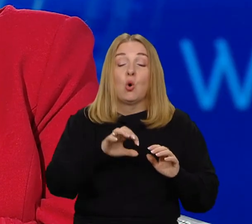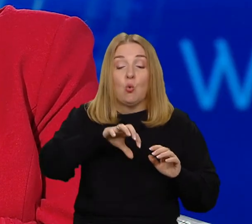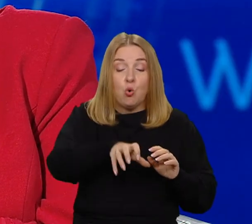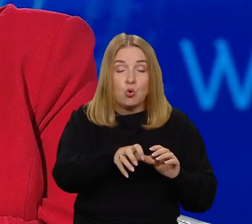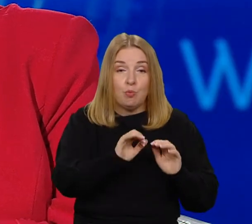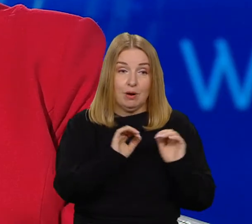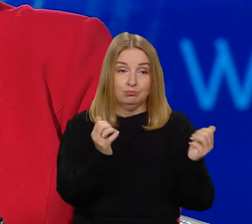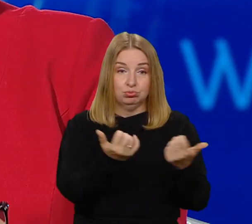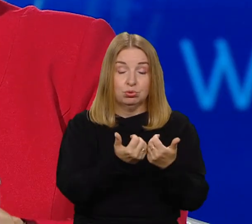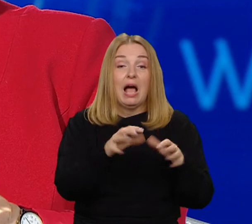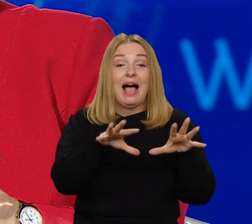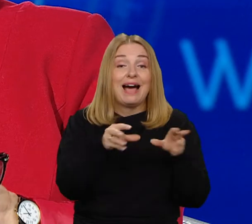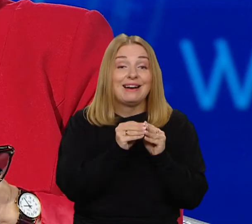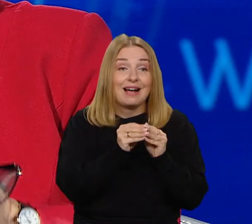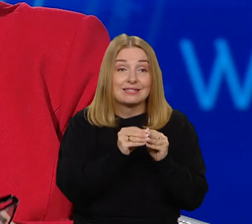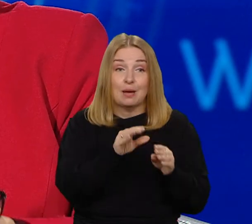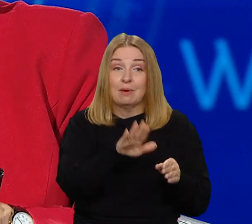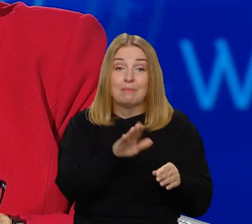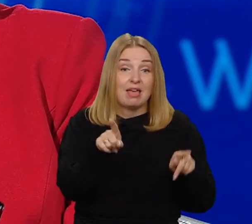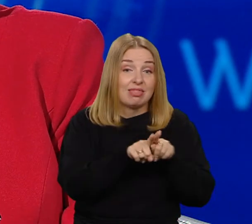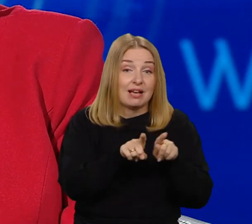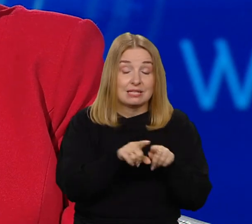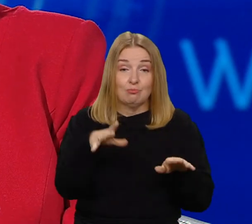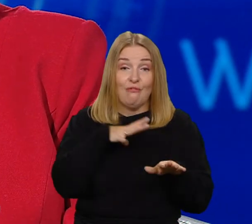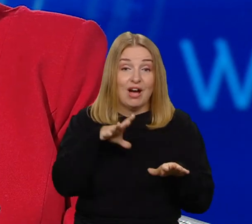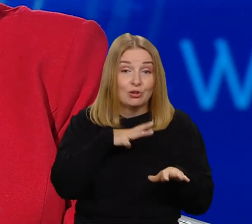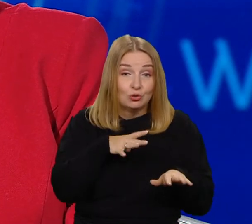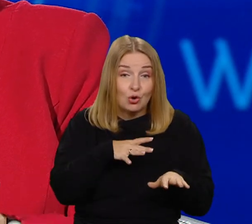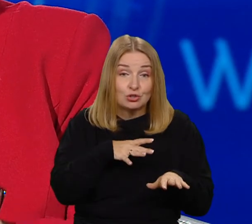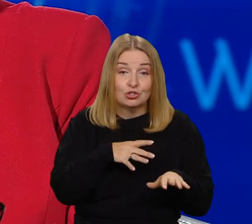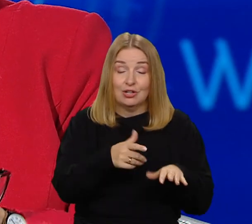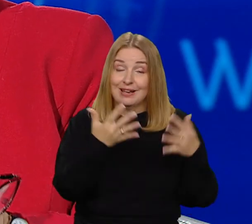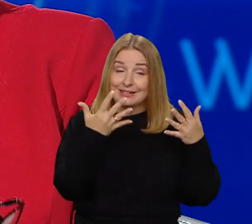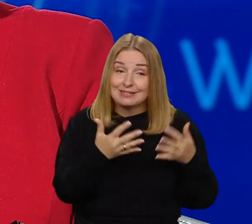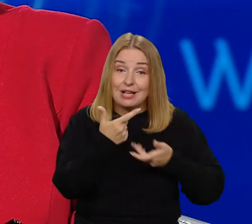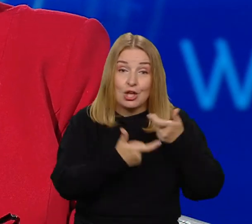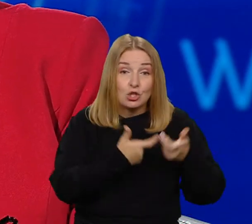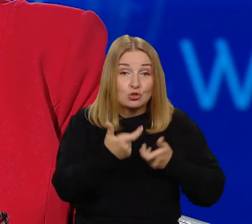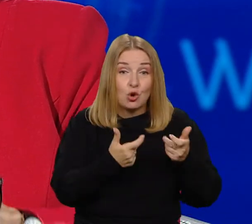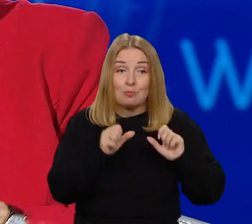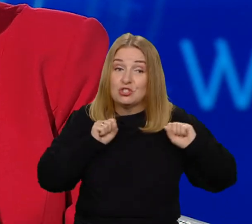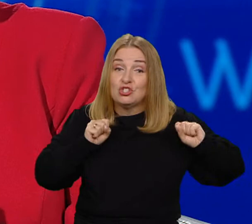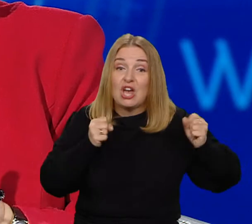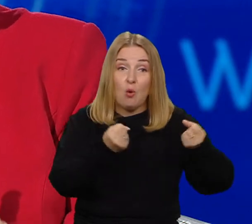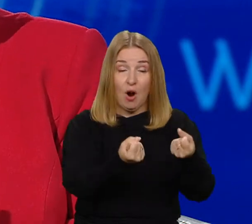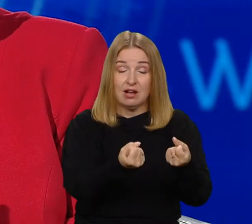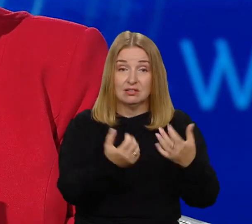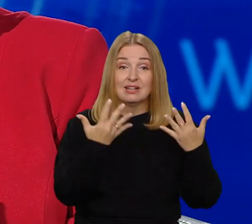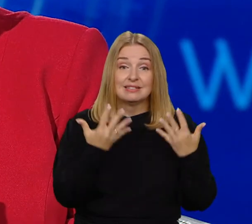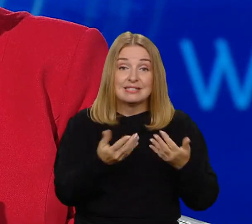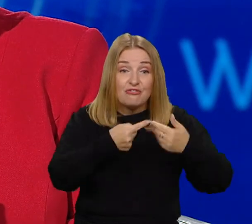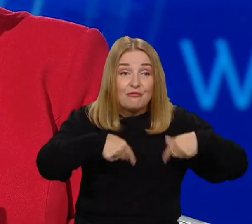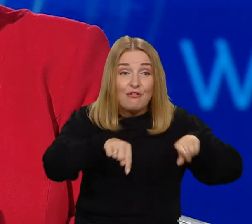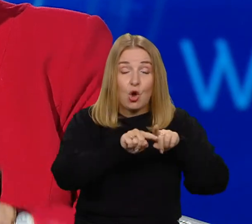autotelicznych i która chce te wartości przekuć w czyny, zrealizować swoje